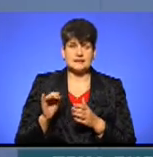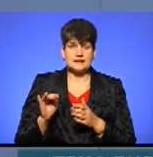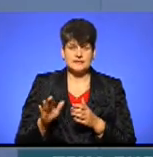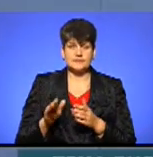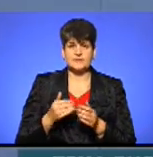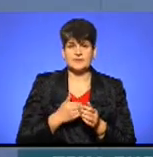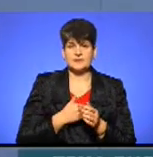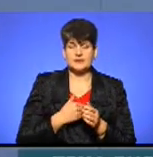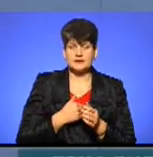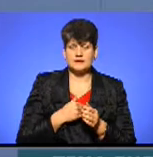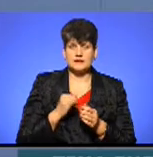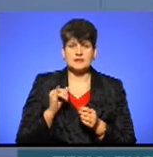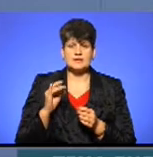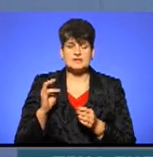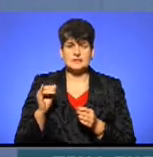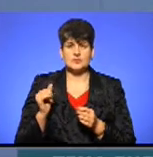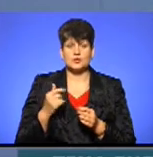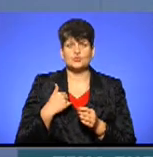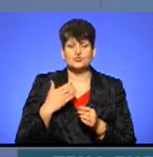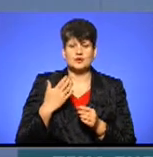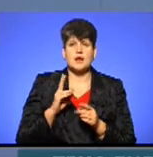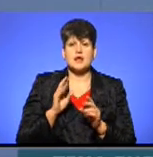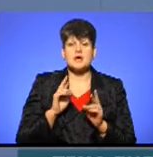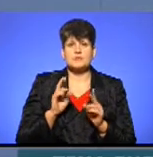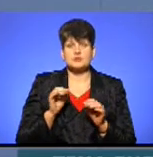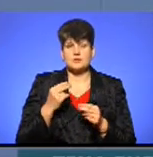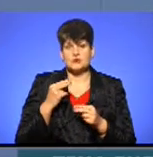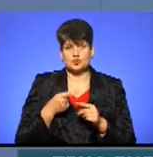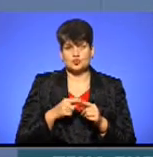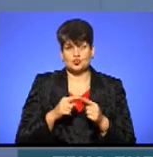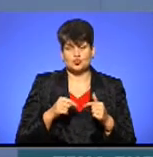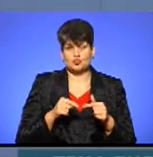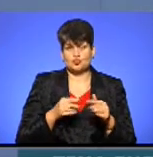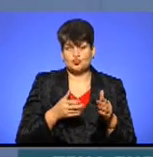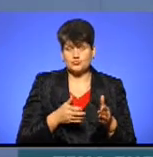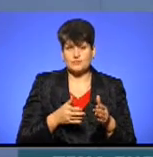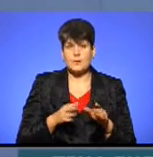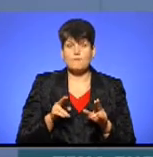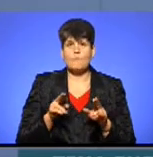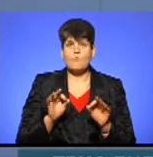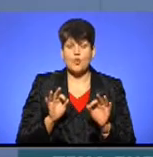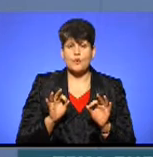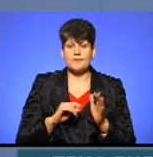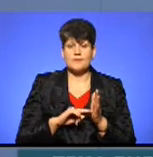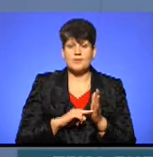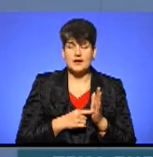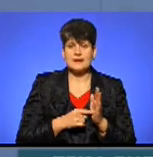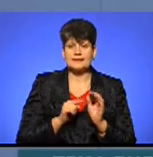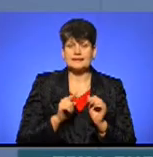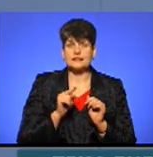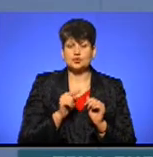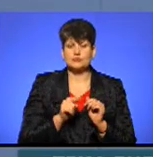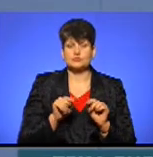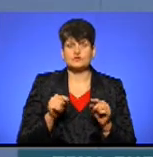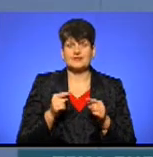ініціаторів, зараз голосуючих, яким чином можна покращити цю структуру. І я вам скажу, що наполягає тільки на те, щоб створити цей